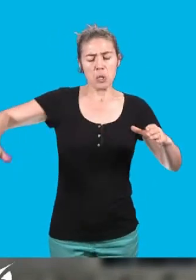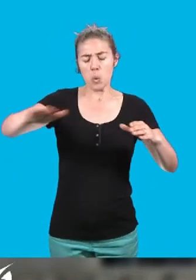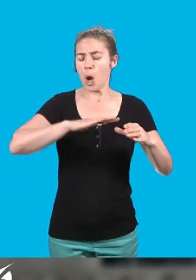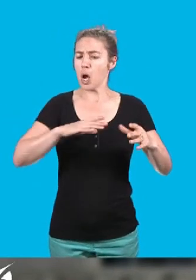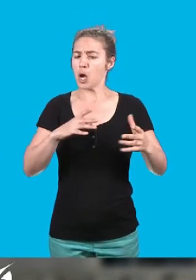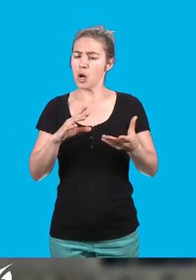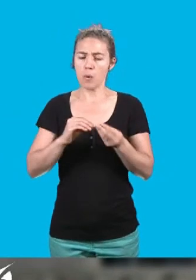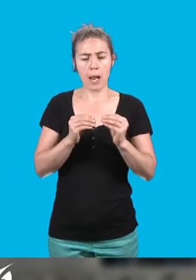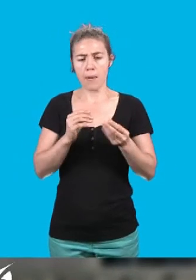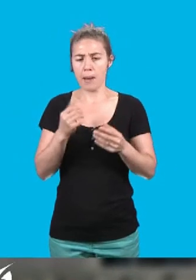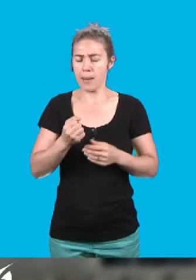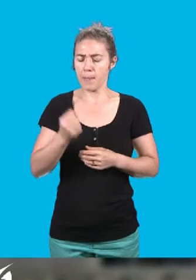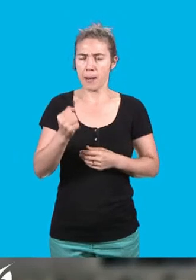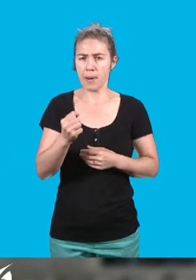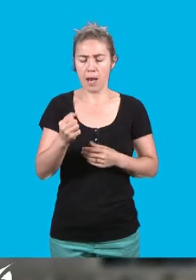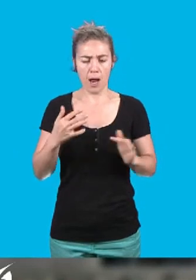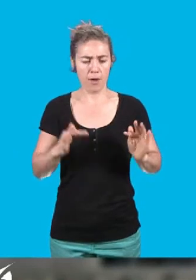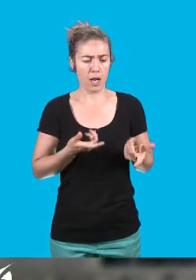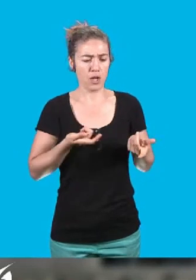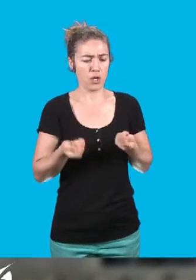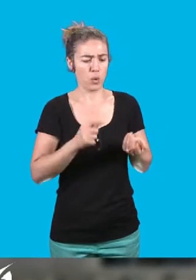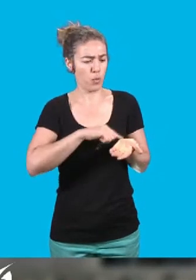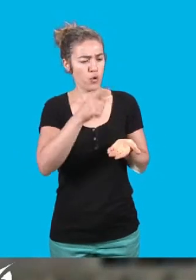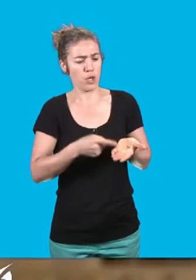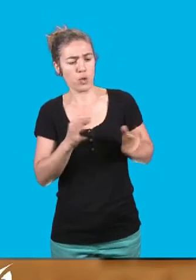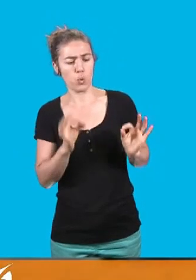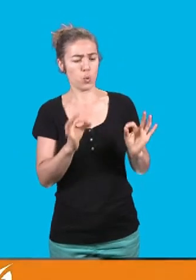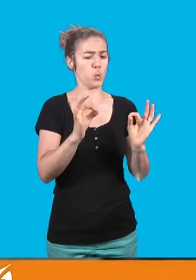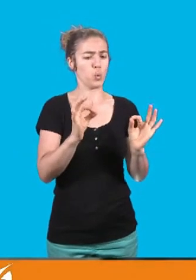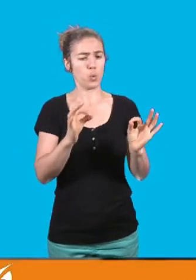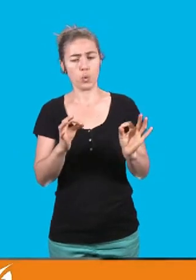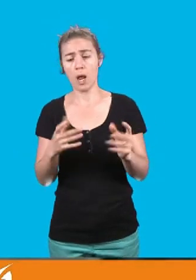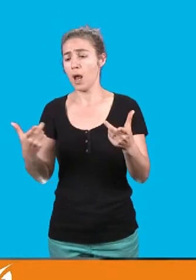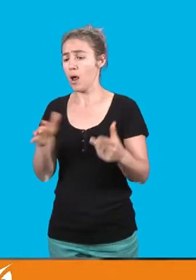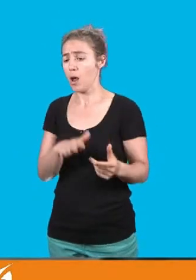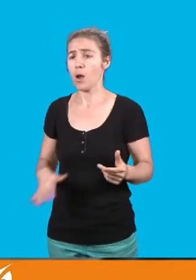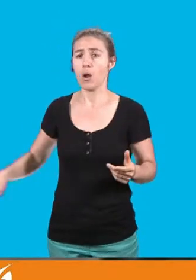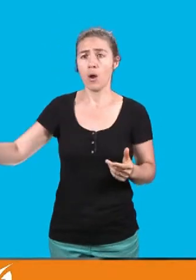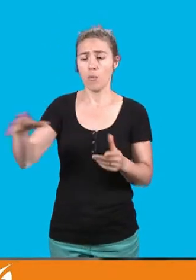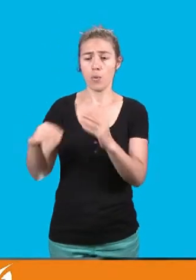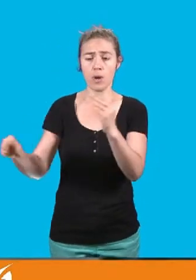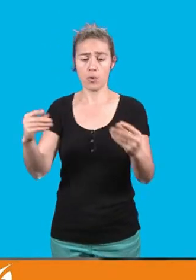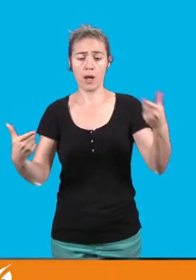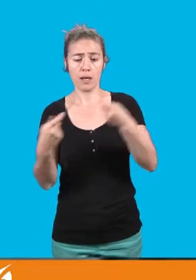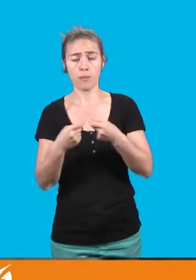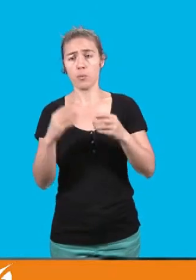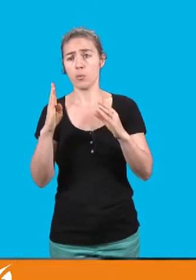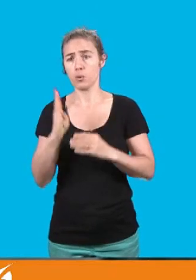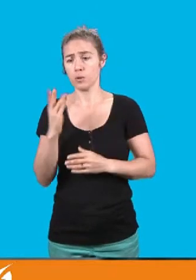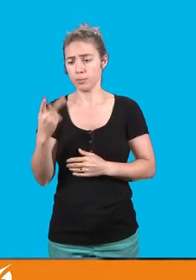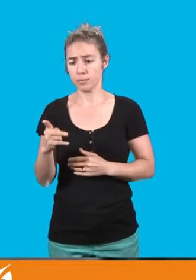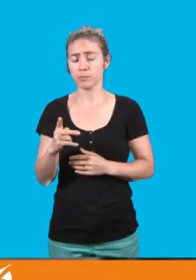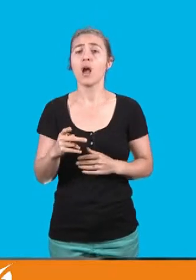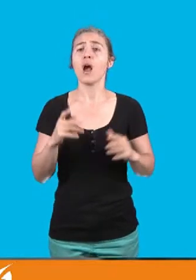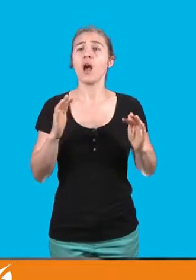grandissantes pour réaliser des budgets à la hauteur et qui répondent aux besoins de leurs habitants. Les réformes des